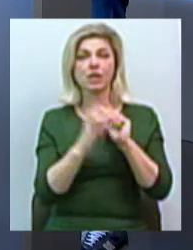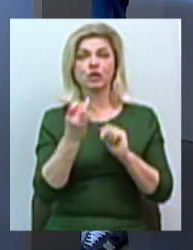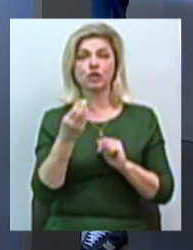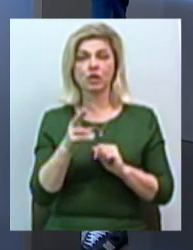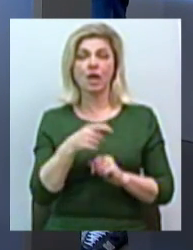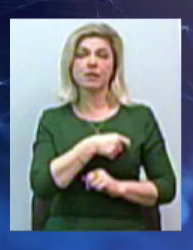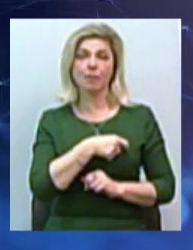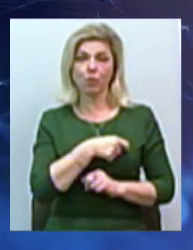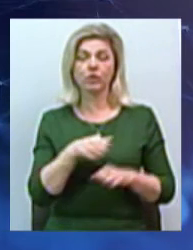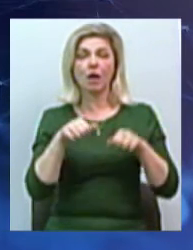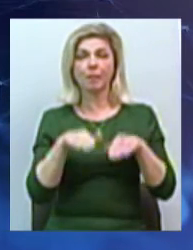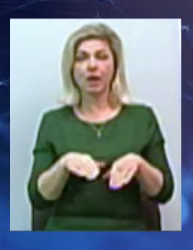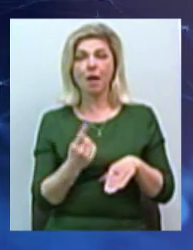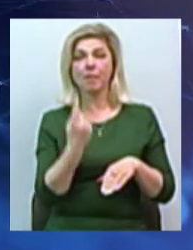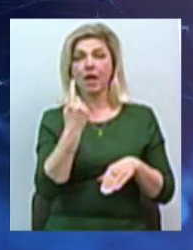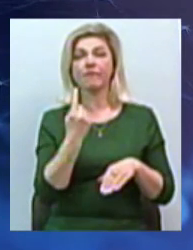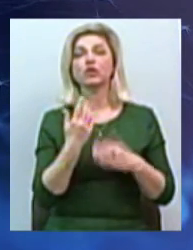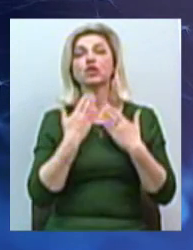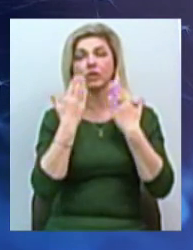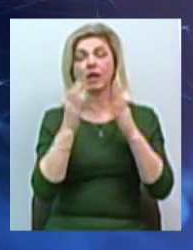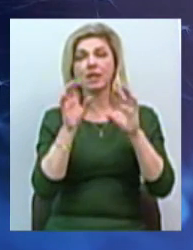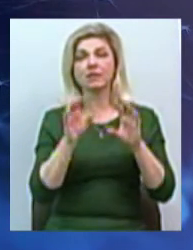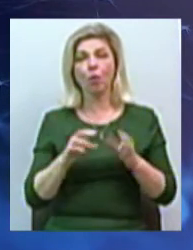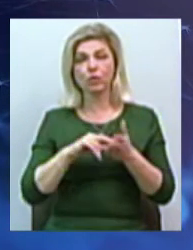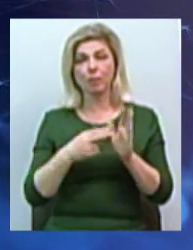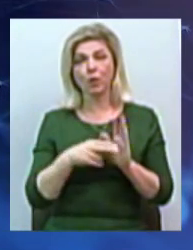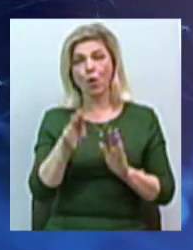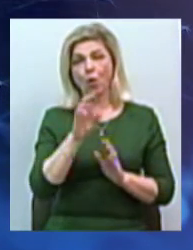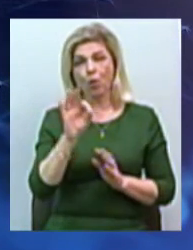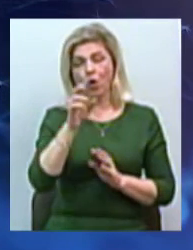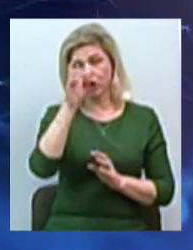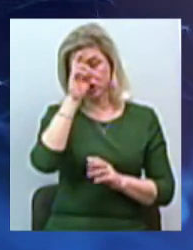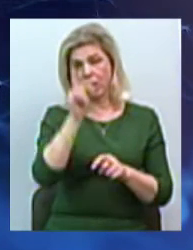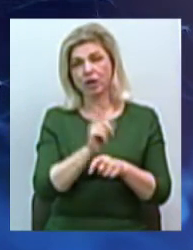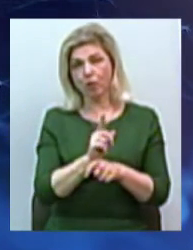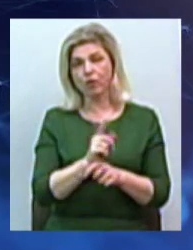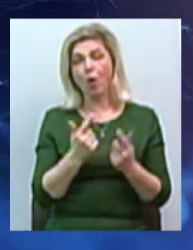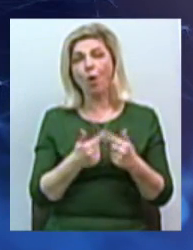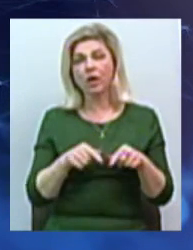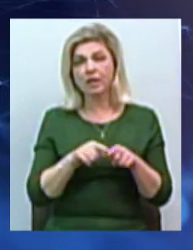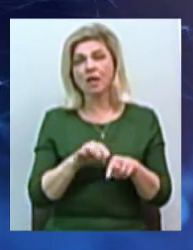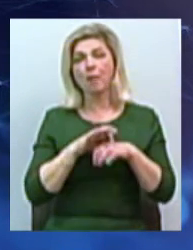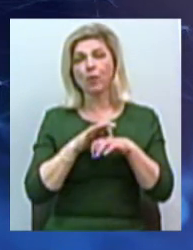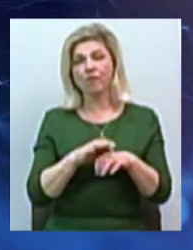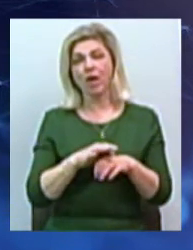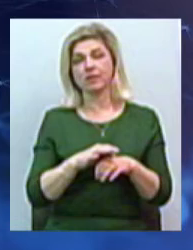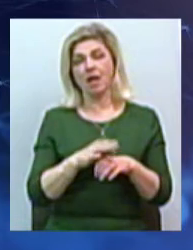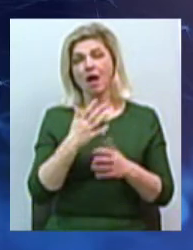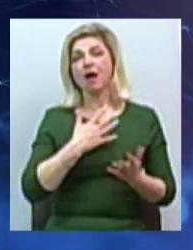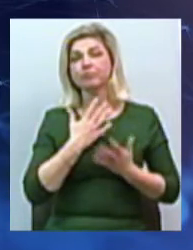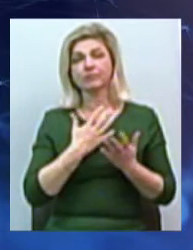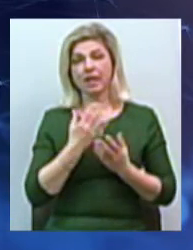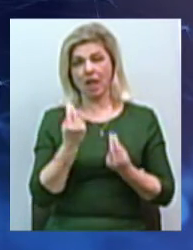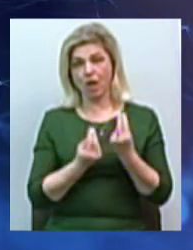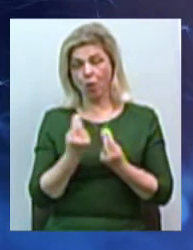депутати прийняли у першому читанні законопроект про державне регулювання діяльності щодо організації та проведення азартних ігор. Стислий